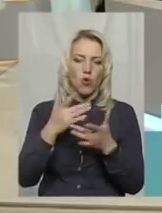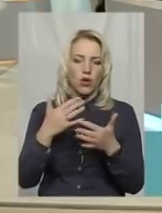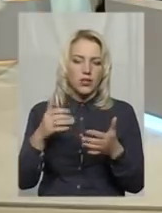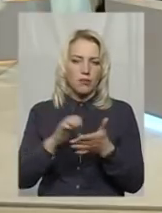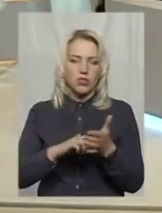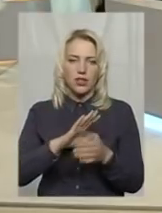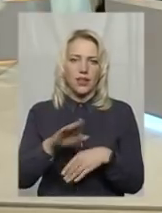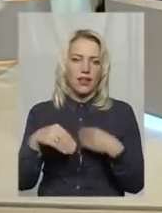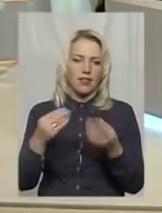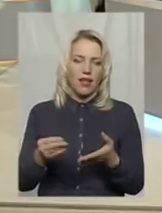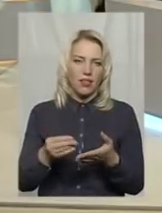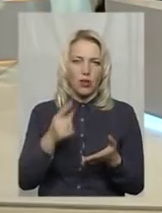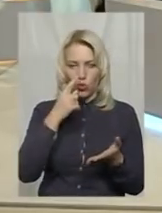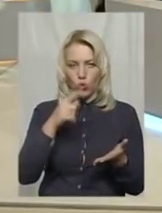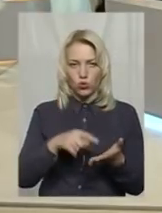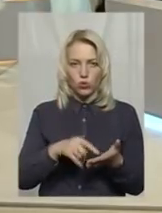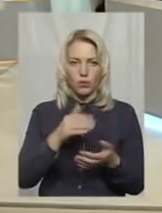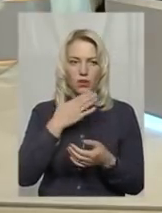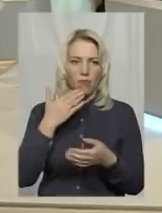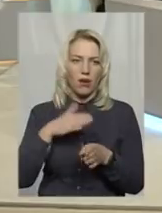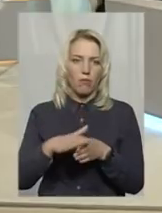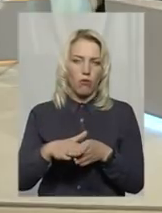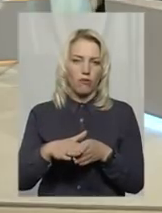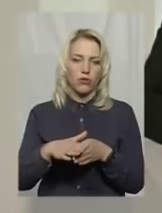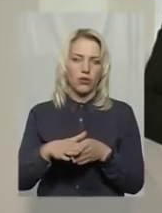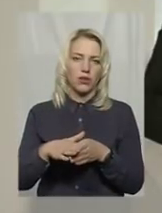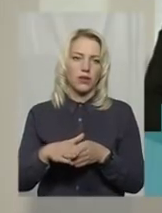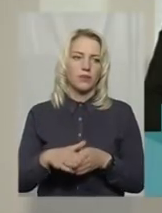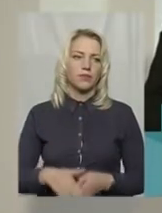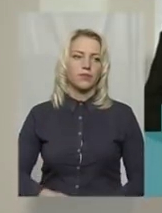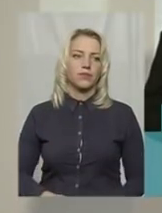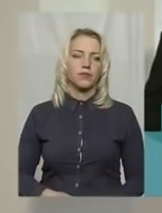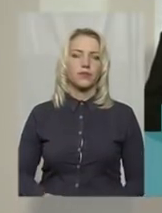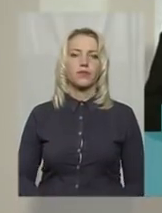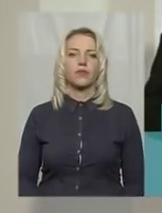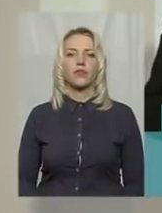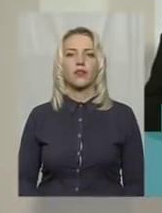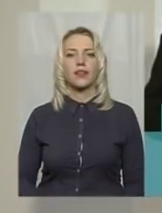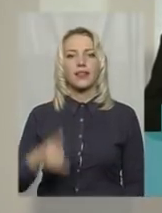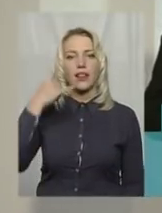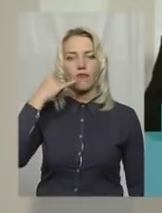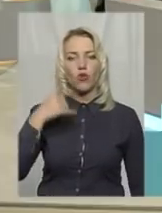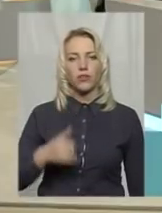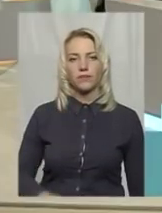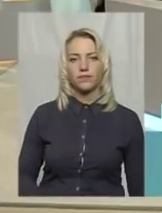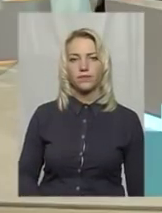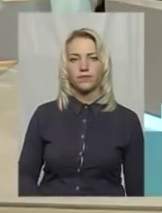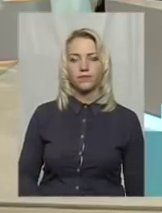надали доступ, і, відповідно, ми не маємо повної картини щодо. У нас є телефонний дзвіночок. Доброго вечора.